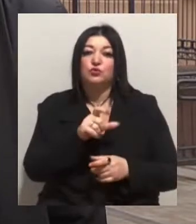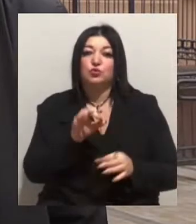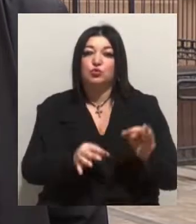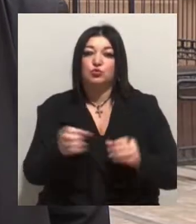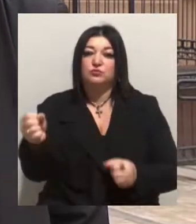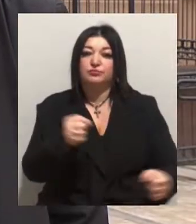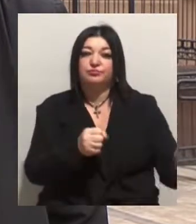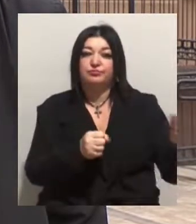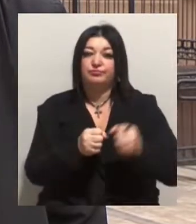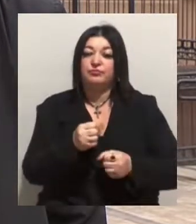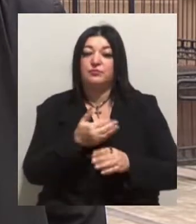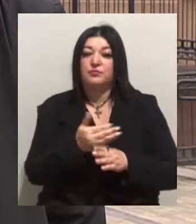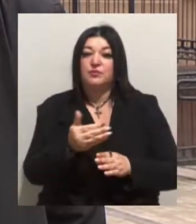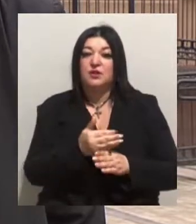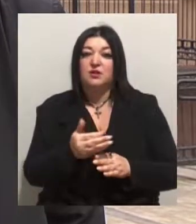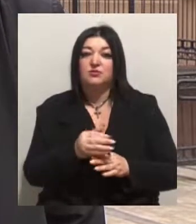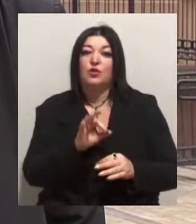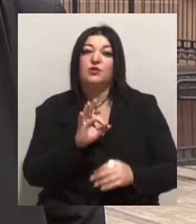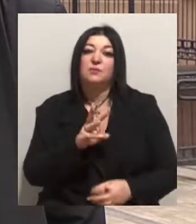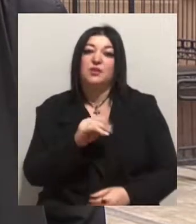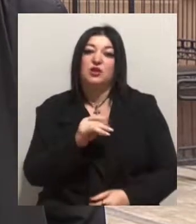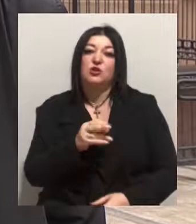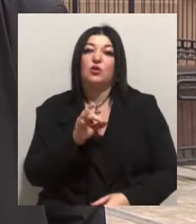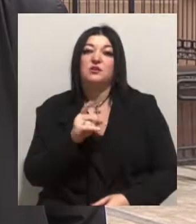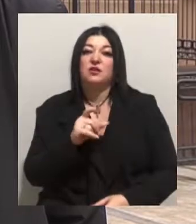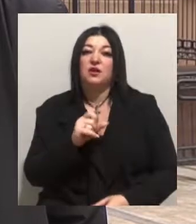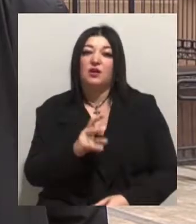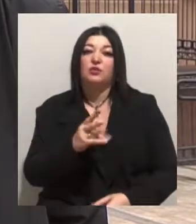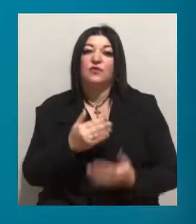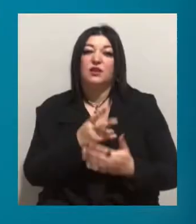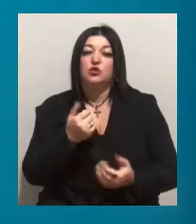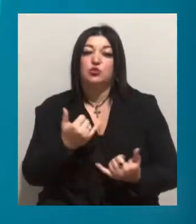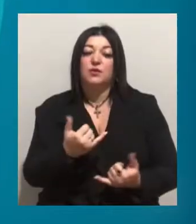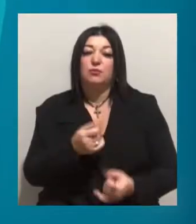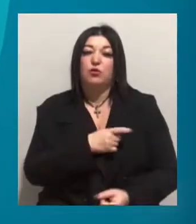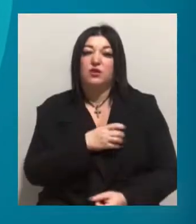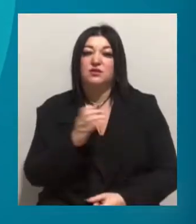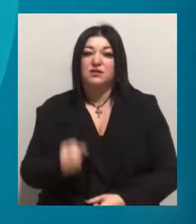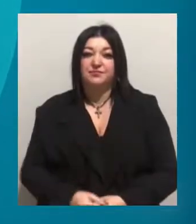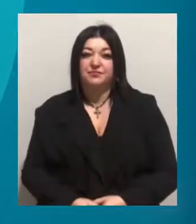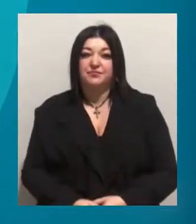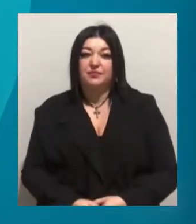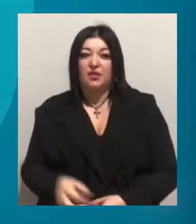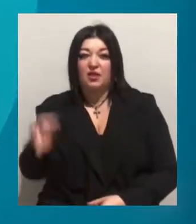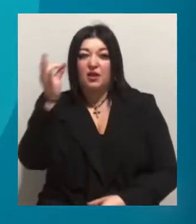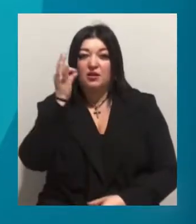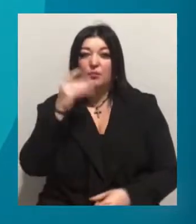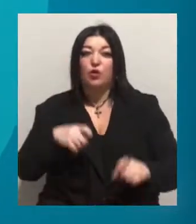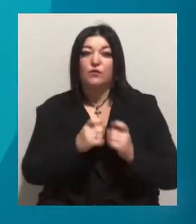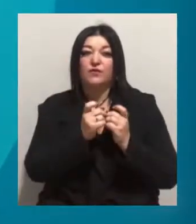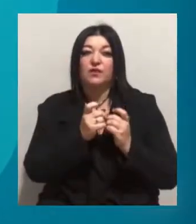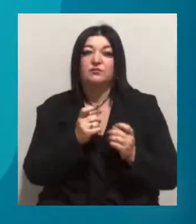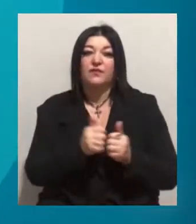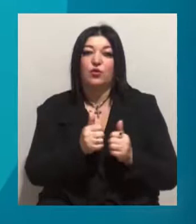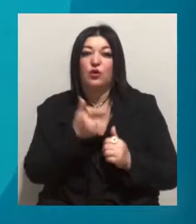оберуть пізніше. Олександр Мальниченко, Олександр Хан, новини на Суспільному, Одеса. Нагадаємо, конфлікт навкололітнього